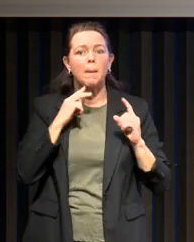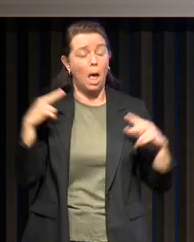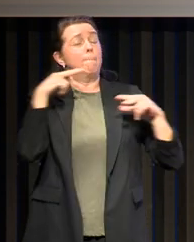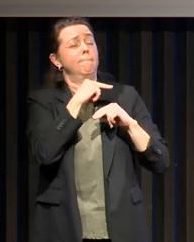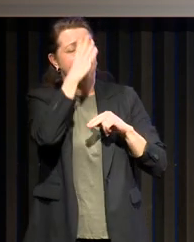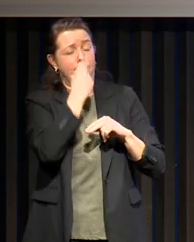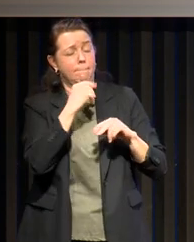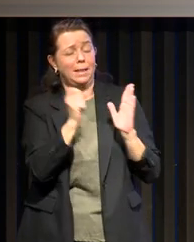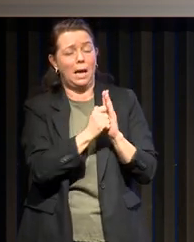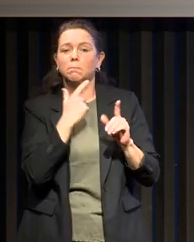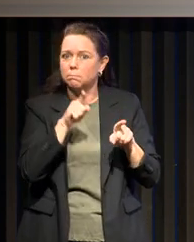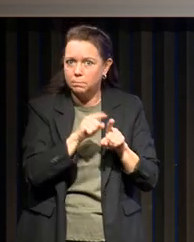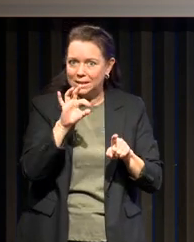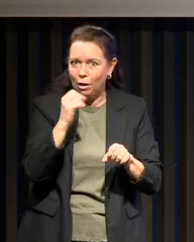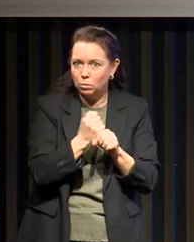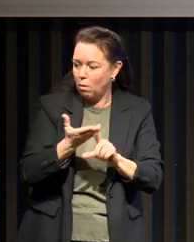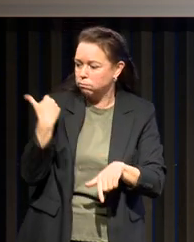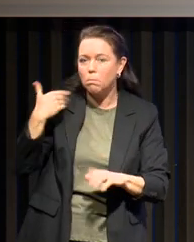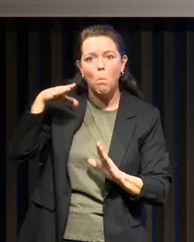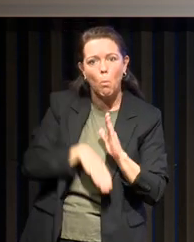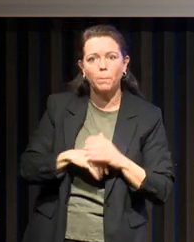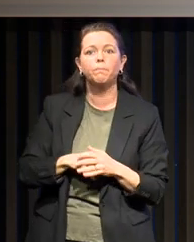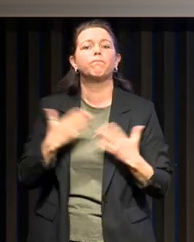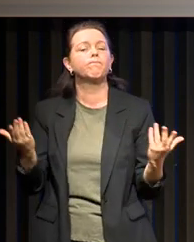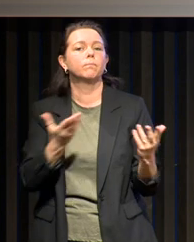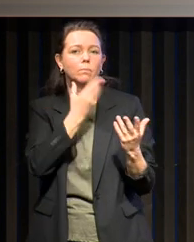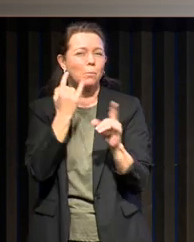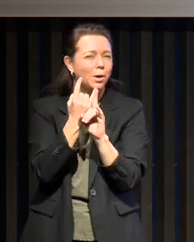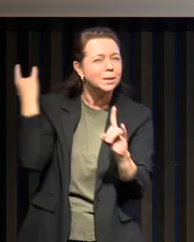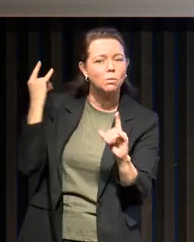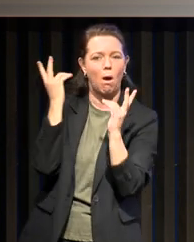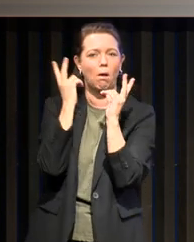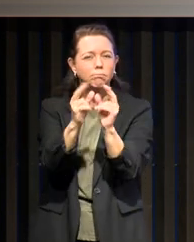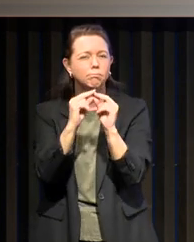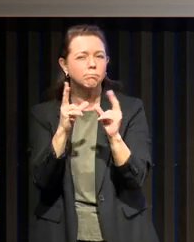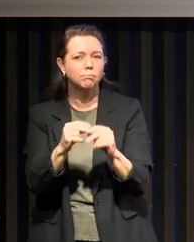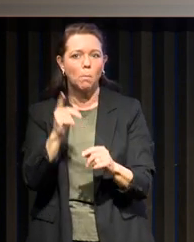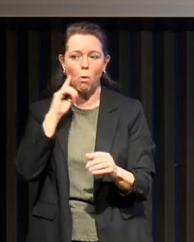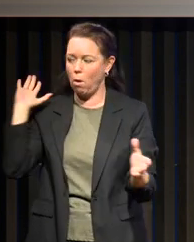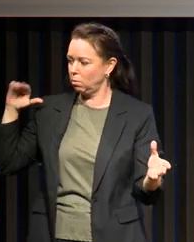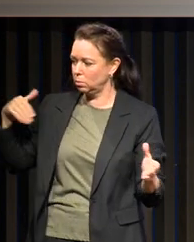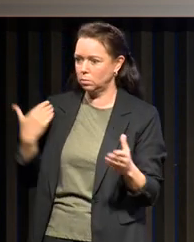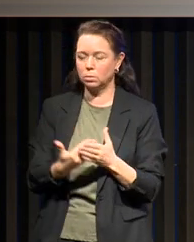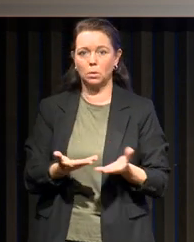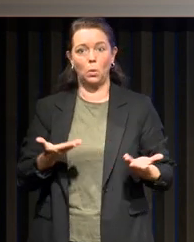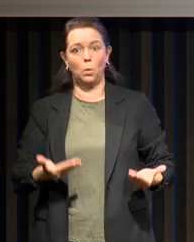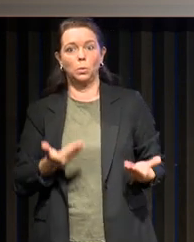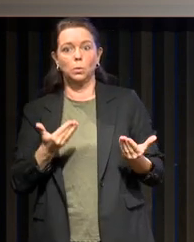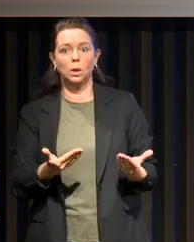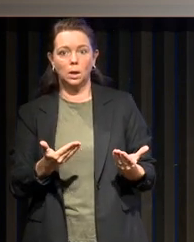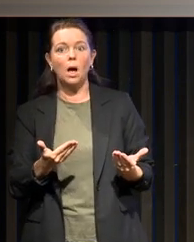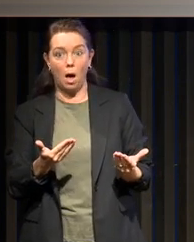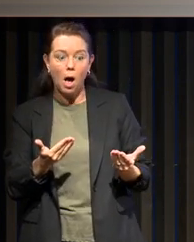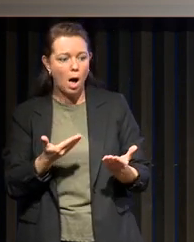essayer de vous retracer, c'est une histoire du syndrome d'apnée obstructive du sommeil pour voir comment on en est arrivé au fait que ça